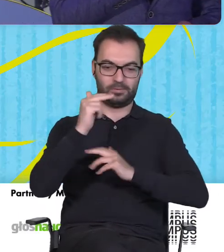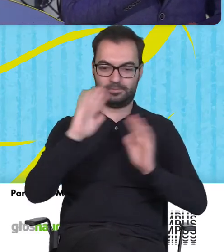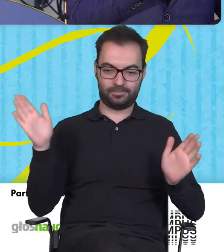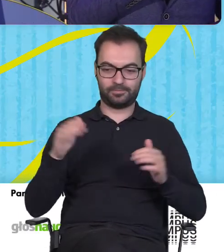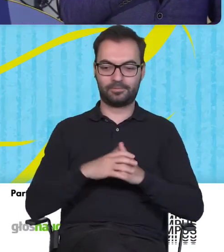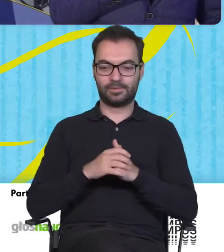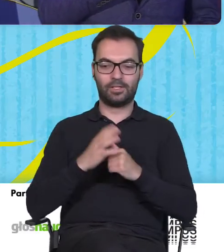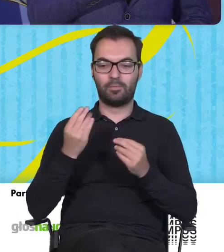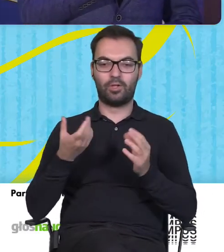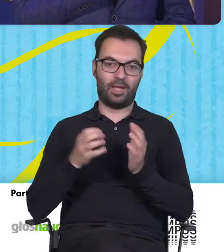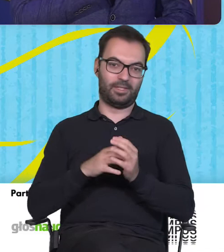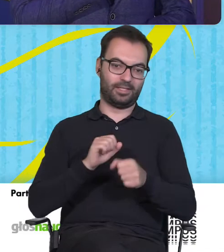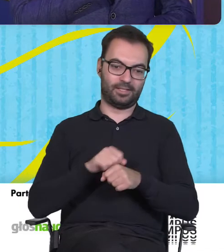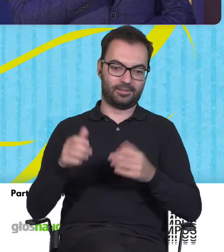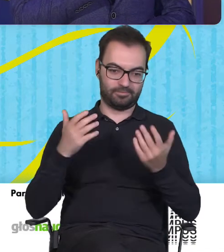służy nasza aplikacja.